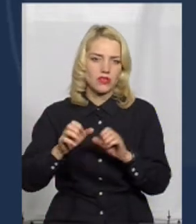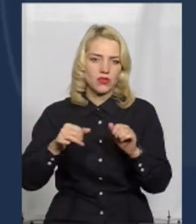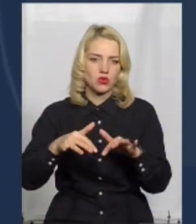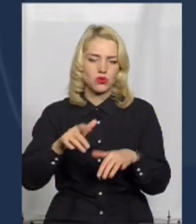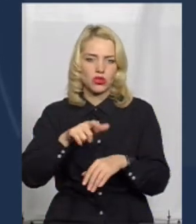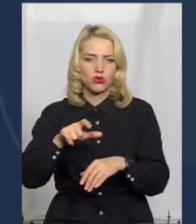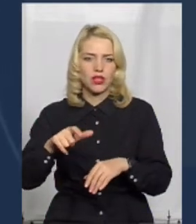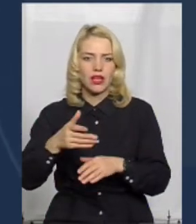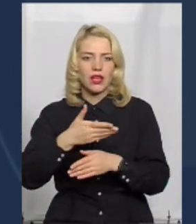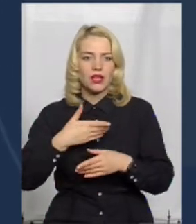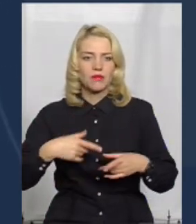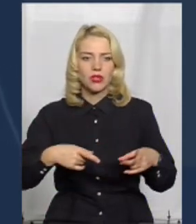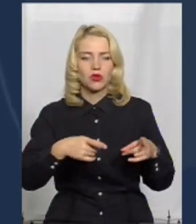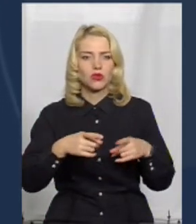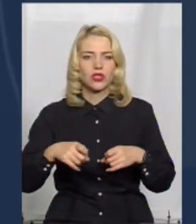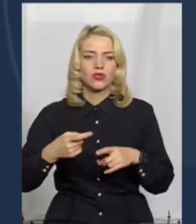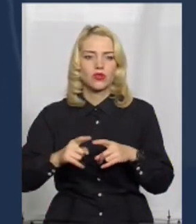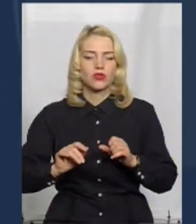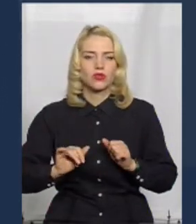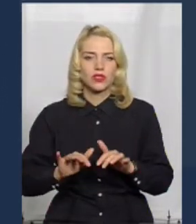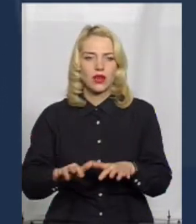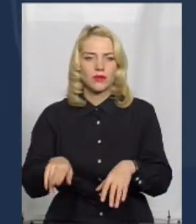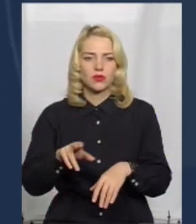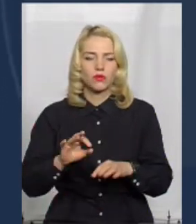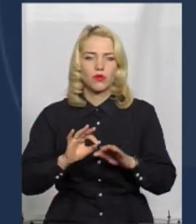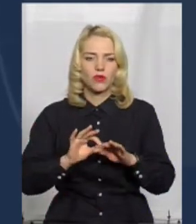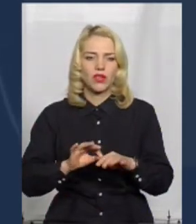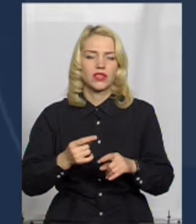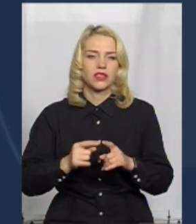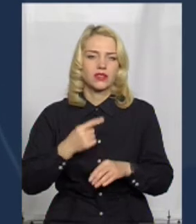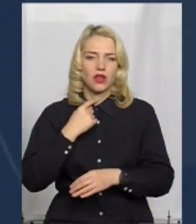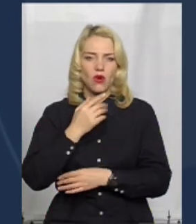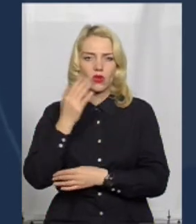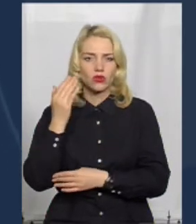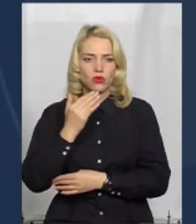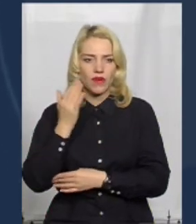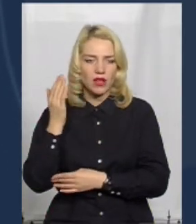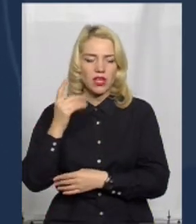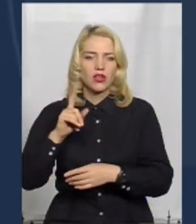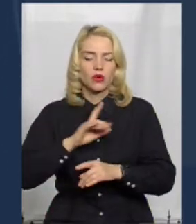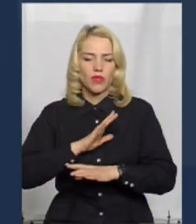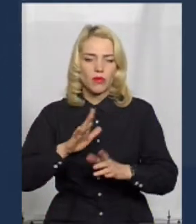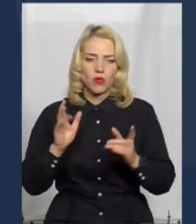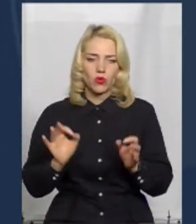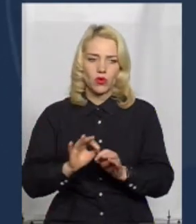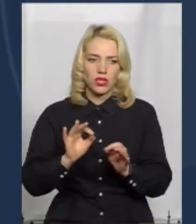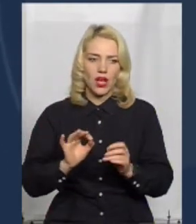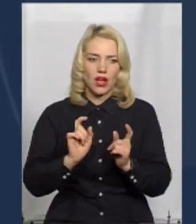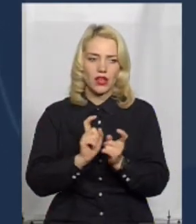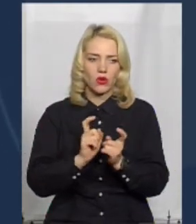залучалися до даного заходу, до проведення цих голосувань, щоб не було ніяких конфліктів,